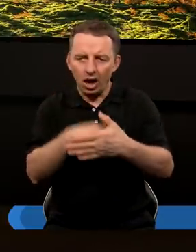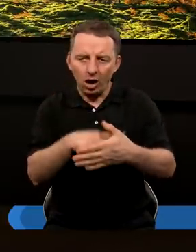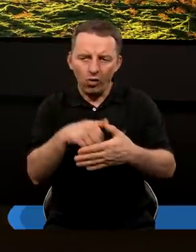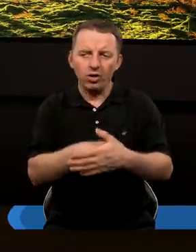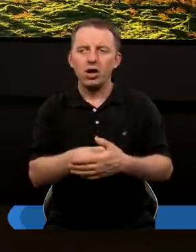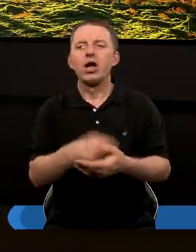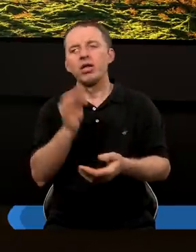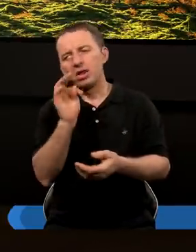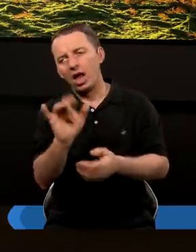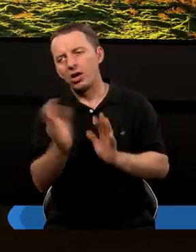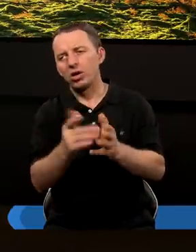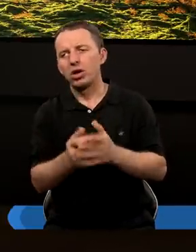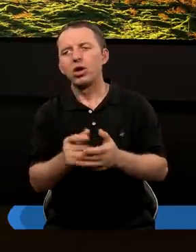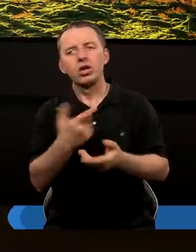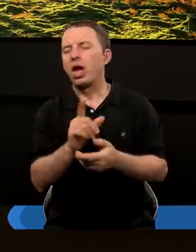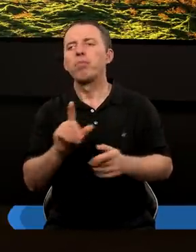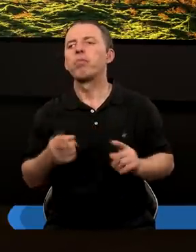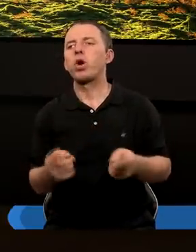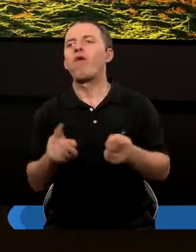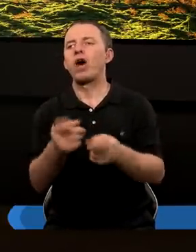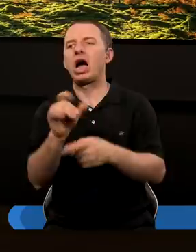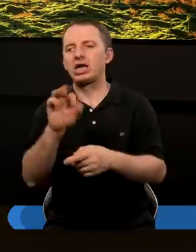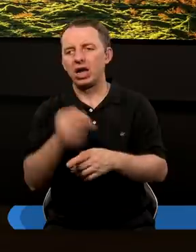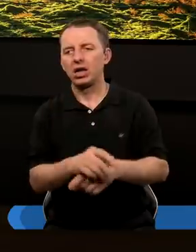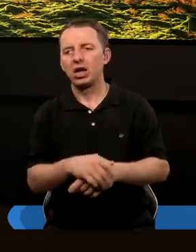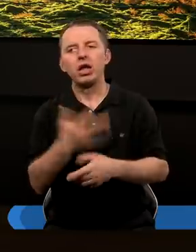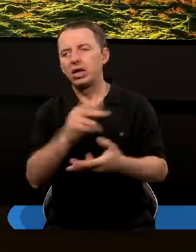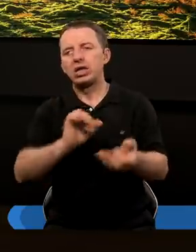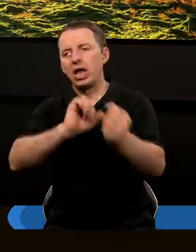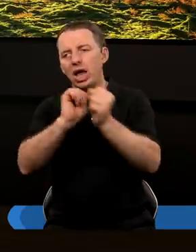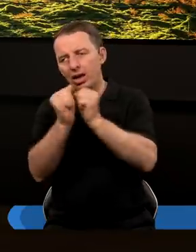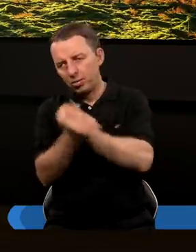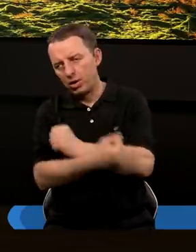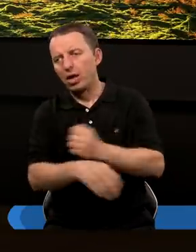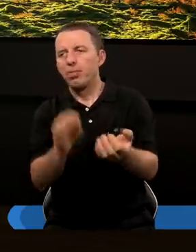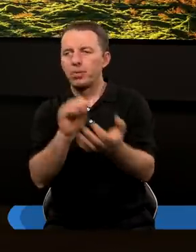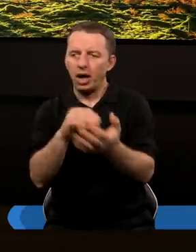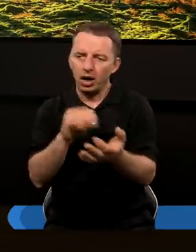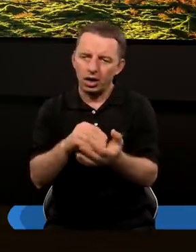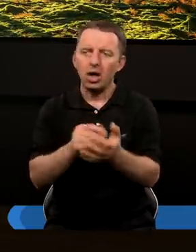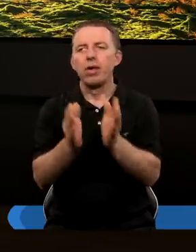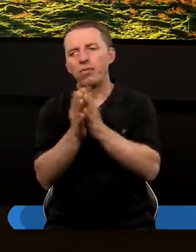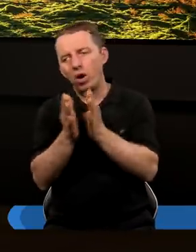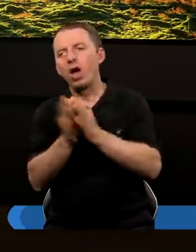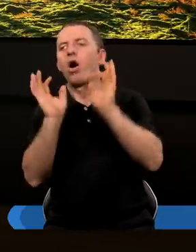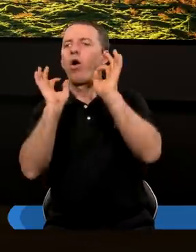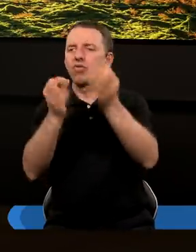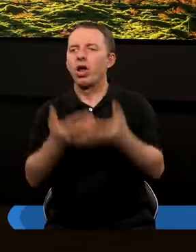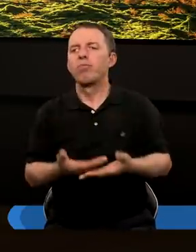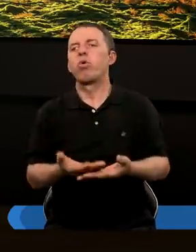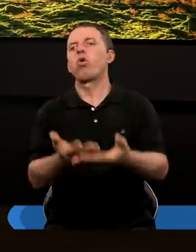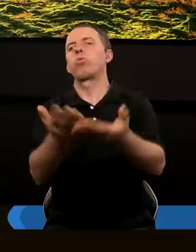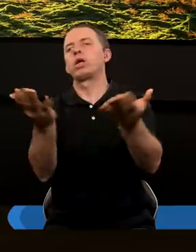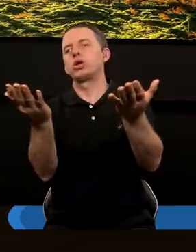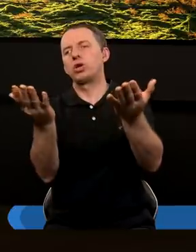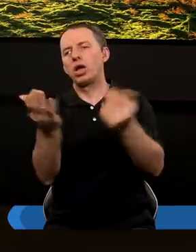zachowuje się w taki sposób nieco prowokacyjny. Nic nie zmienia w swoich praktykach modlitewnych, modli się oficjalnie,